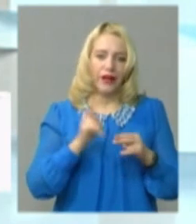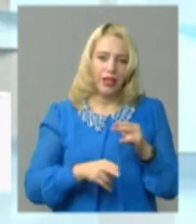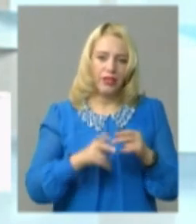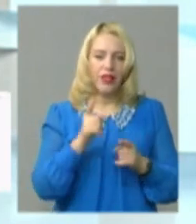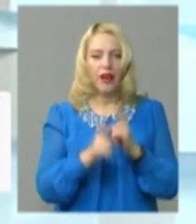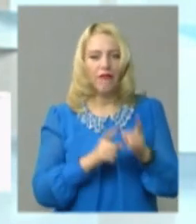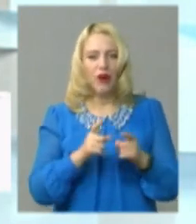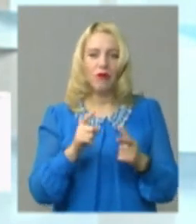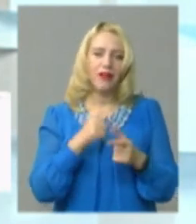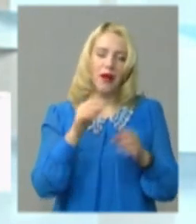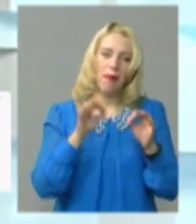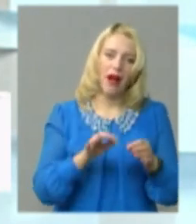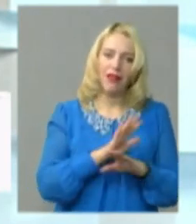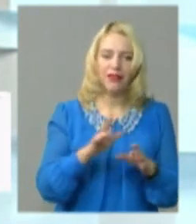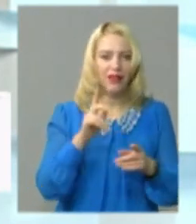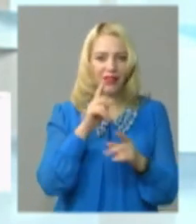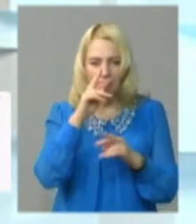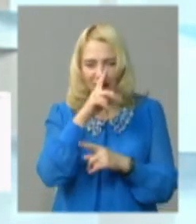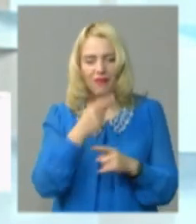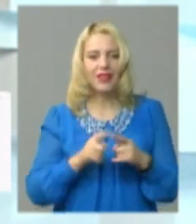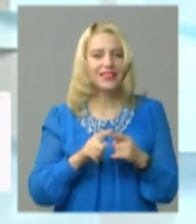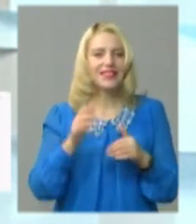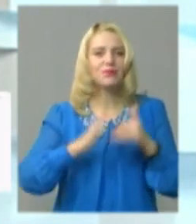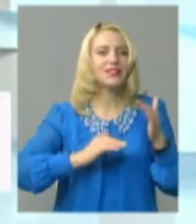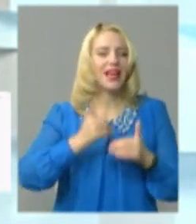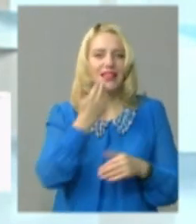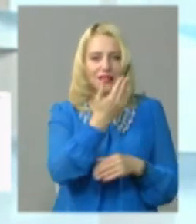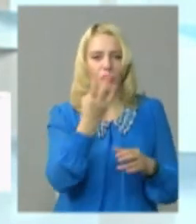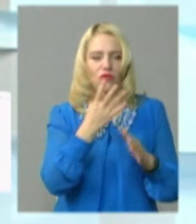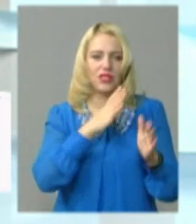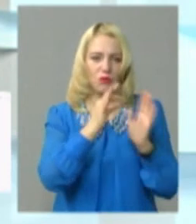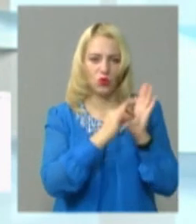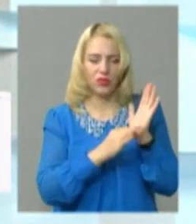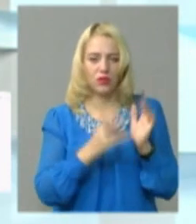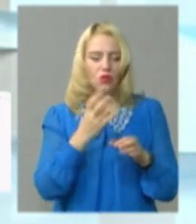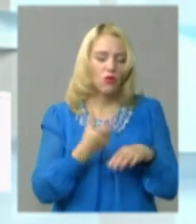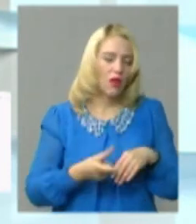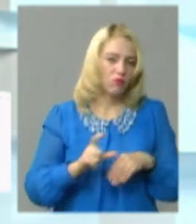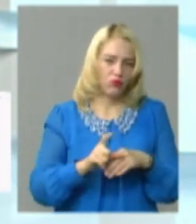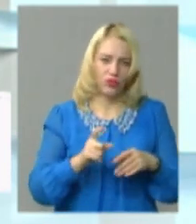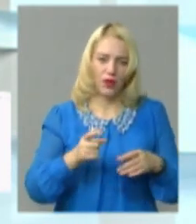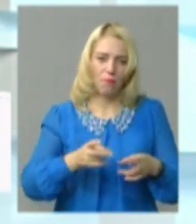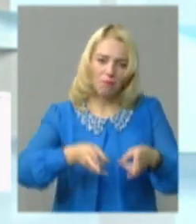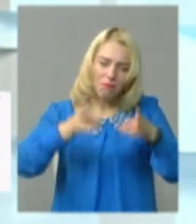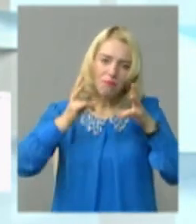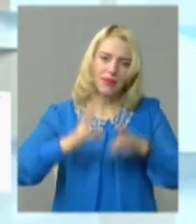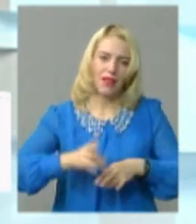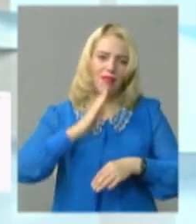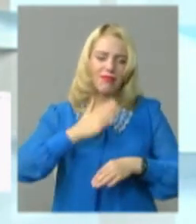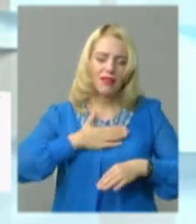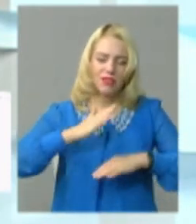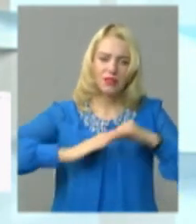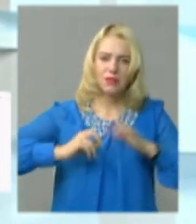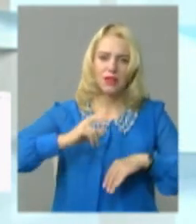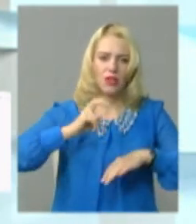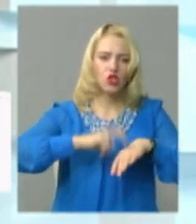правильна, чи вона неправильна, спеціалісти повинні оцінювати. Але найбільша біда, що наші спеціалісти, доктора,